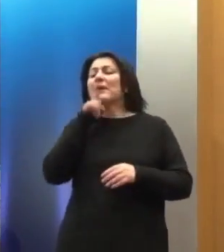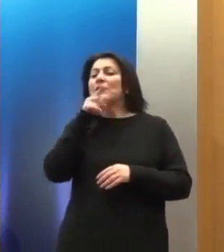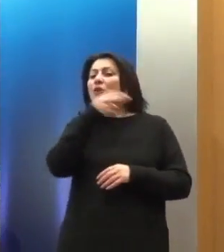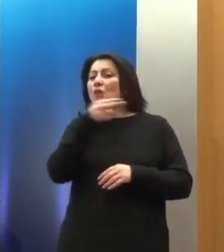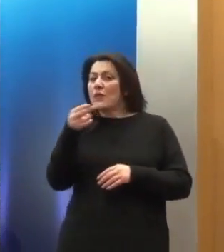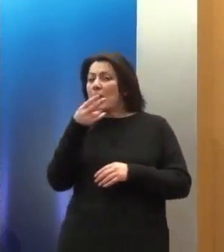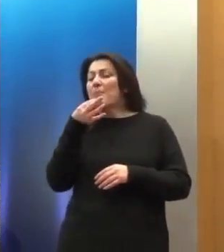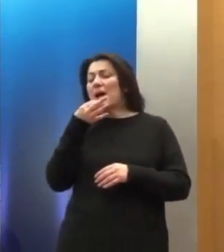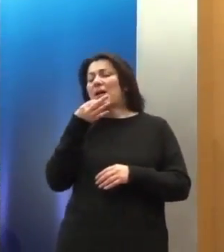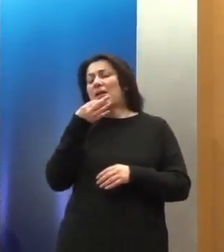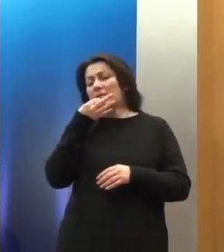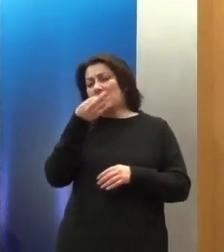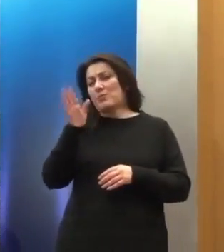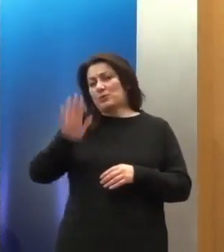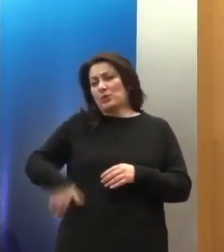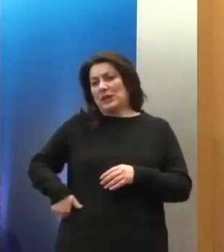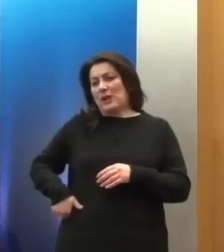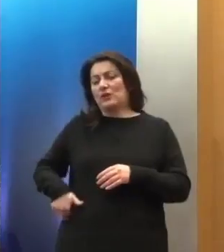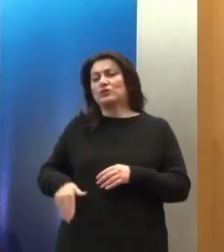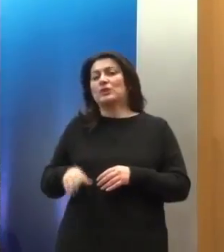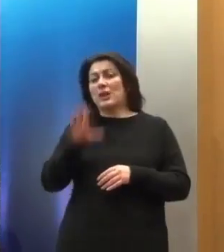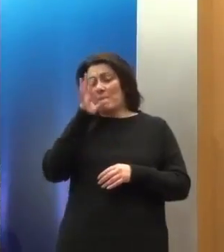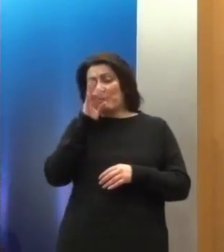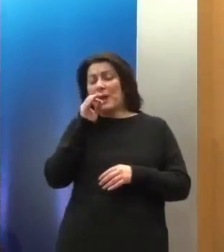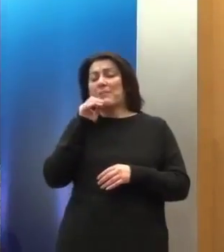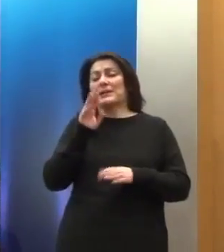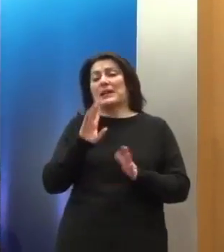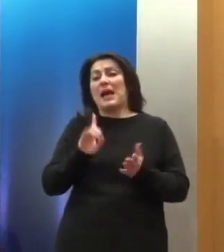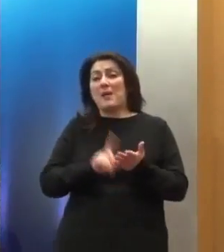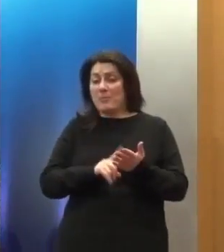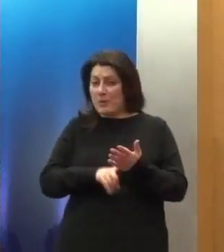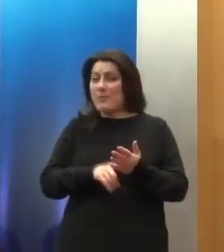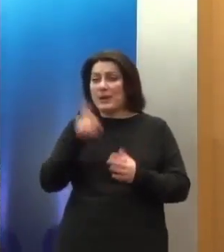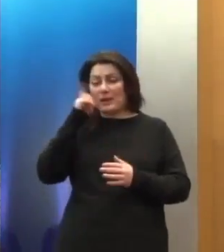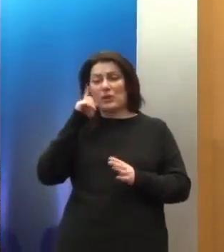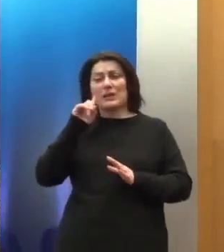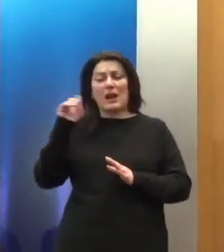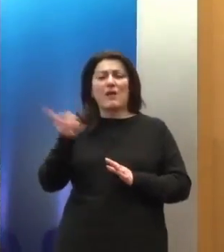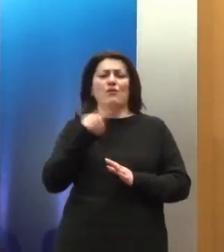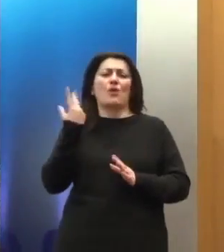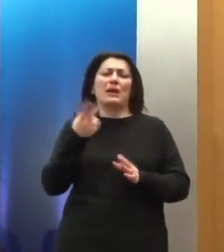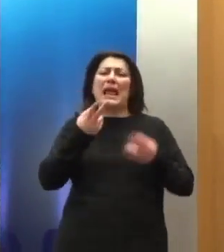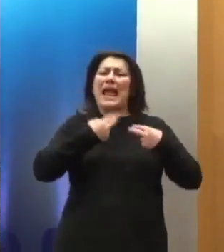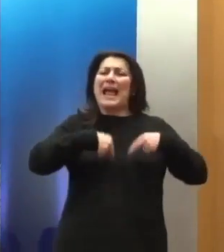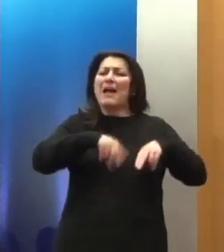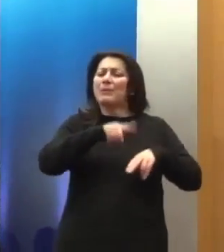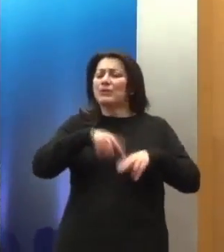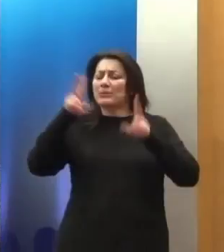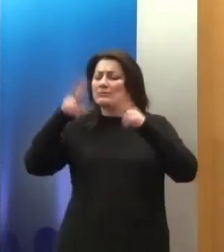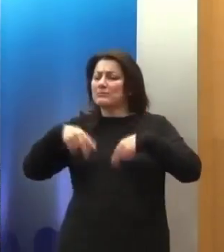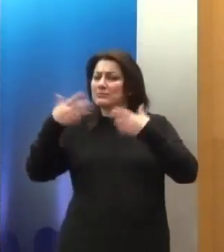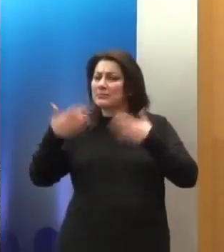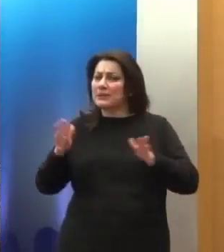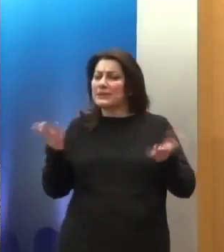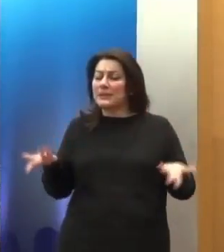τέλος, γιατί είναι αλήθεια ότι αυτό δημιουργεί και πρέπει να το πούμε και να το αναγνωρίσει κανείς, το αναγνωρίζουν και οι Επιτροπές και τα μέλη τους, ότι